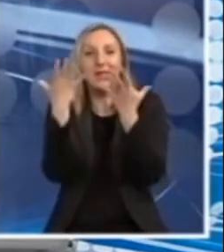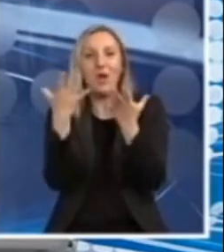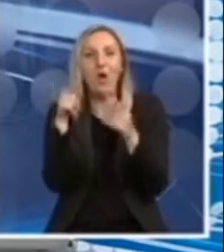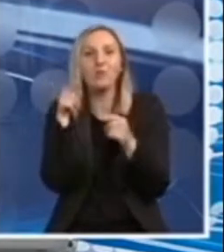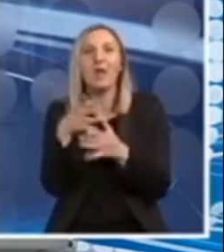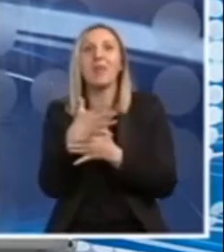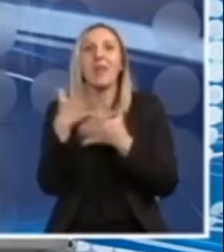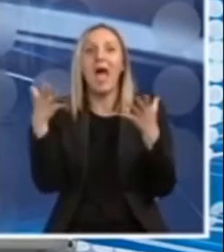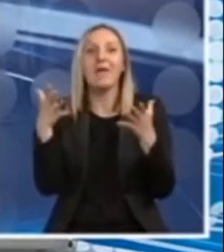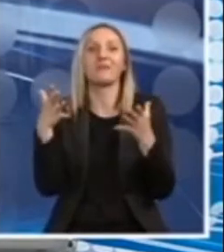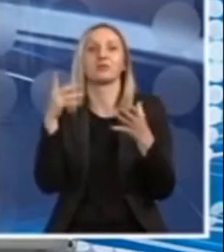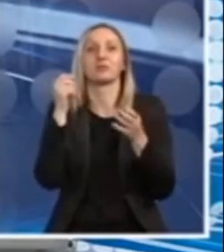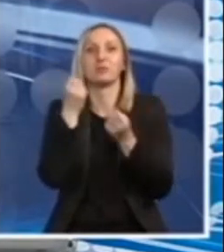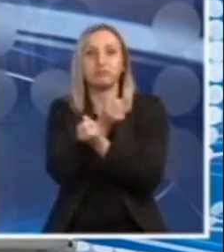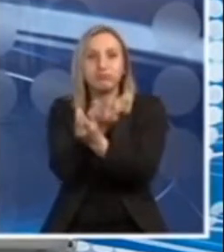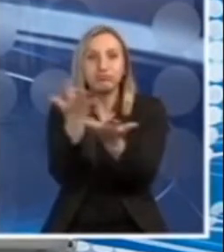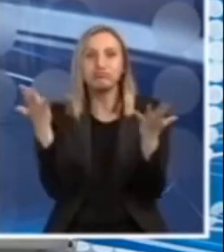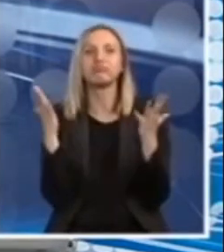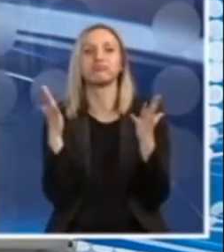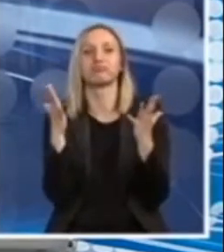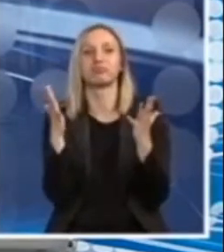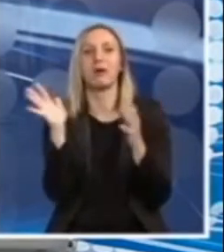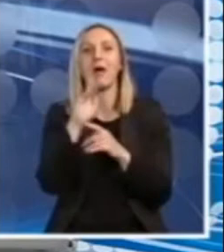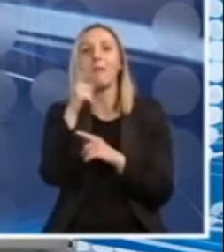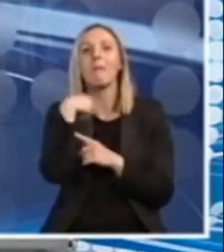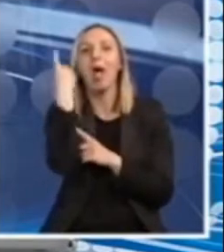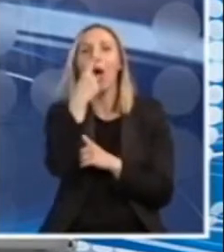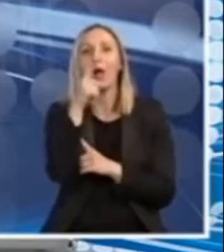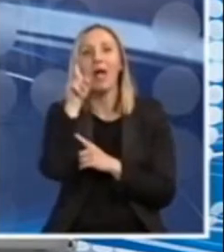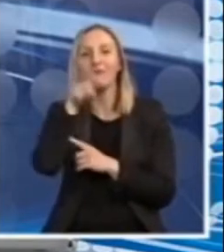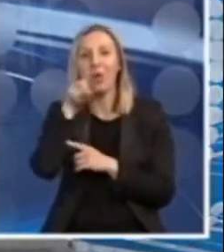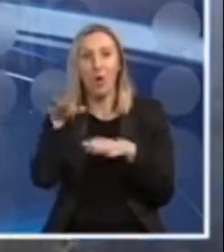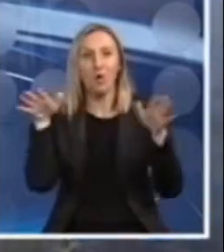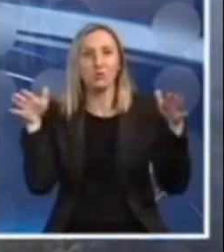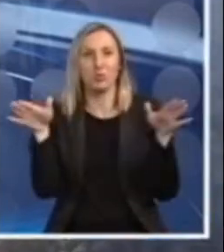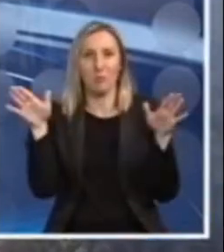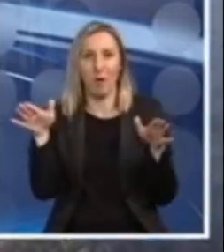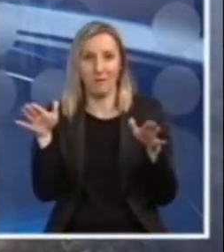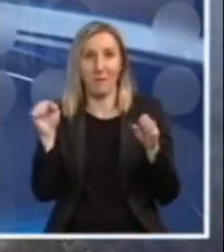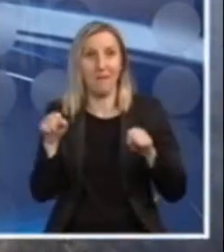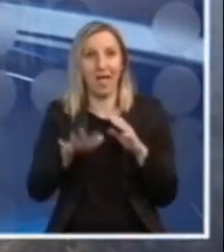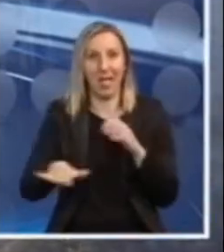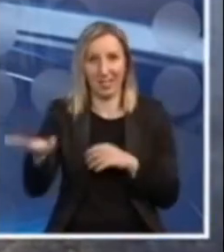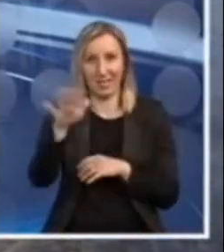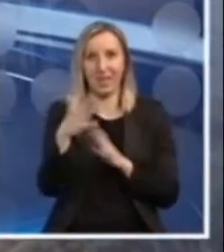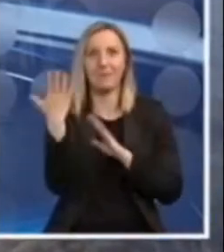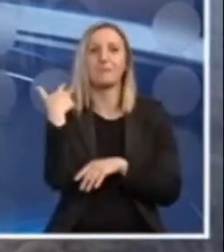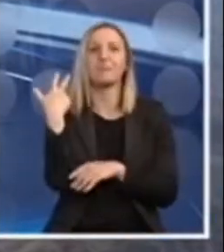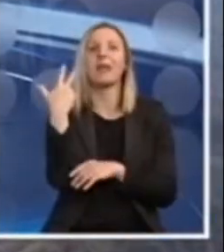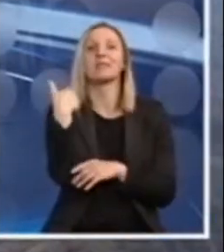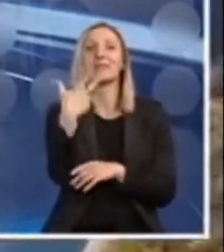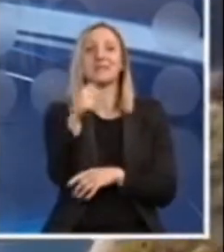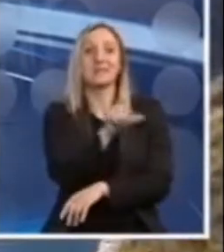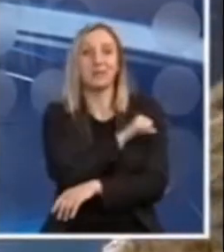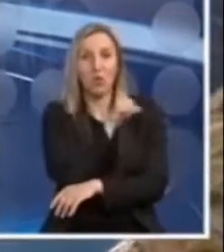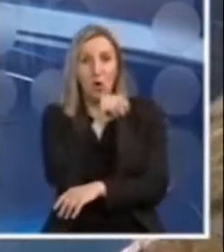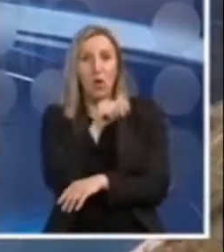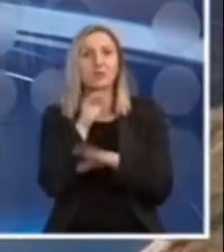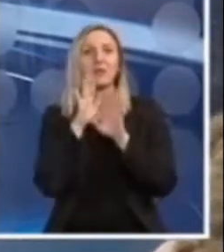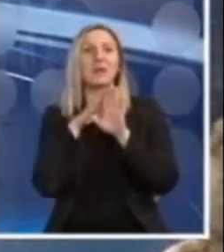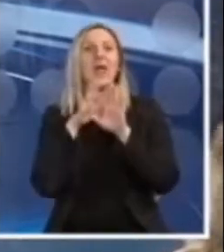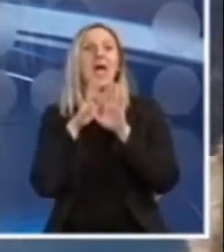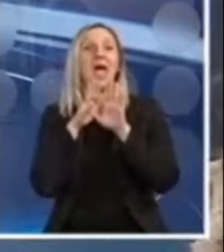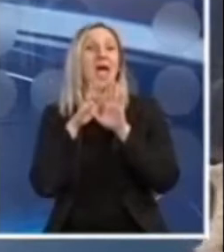od najvećih kolonija beloglavih supova na Balkanu. Tu gde je pre tri decenije reka zaustavljena